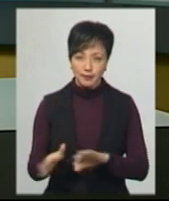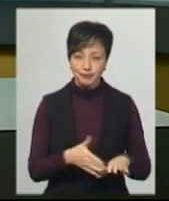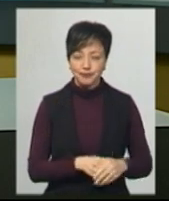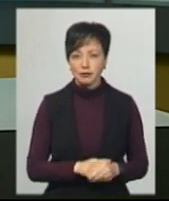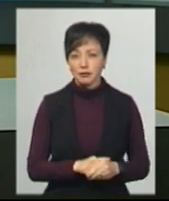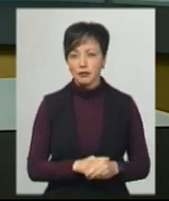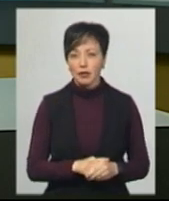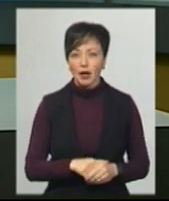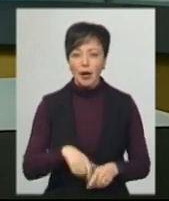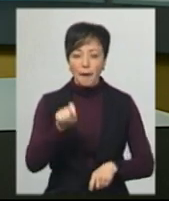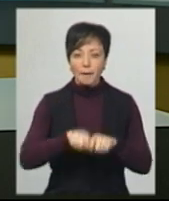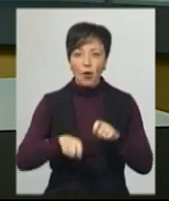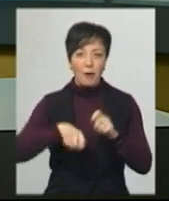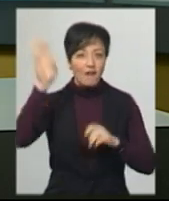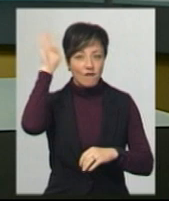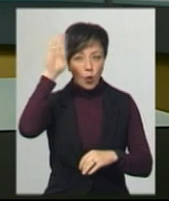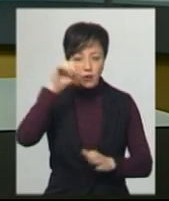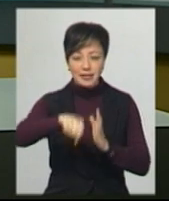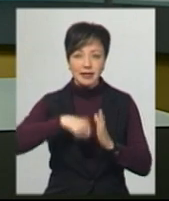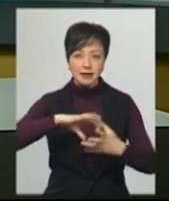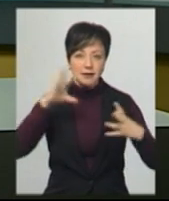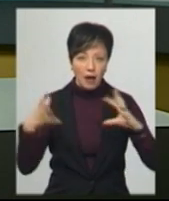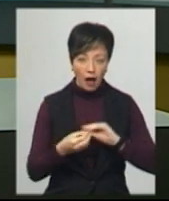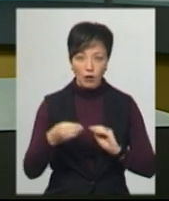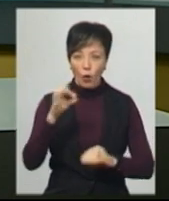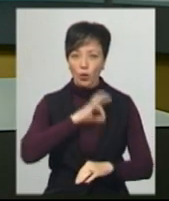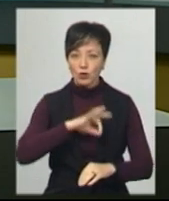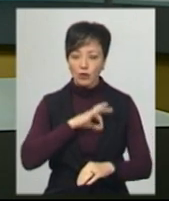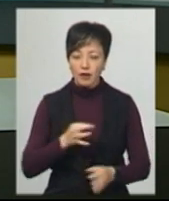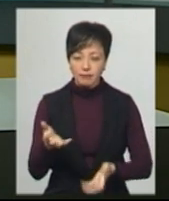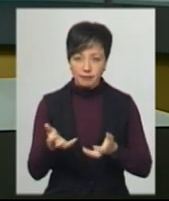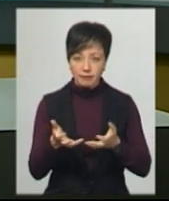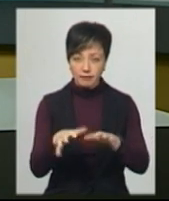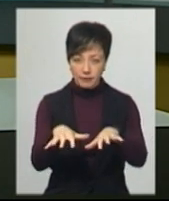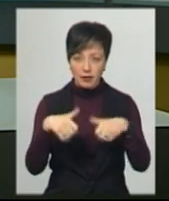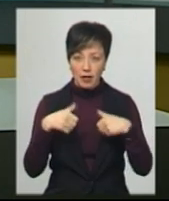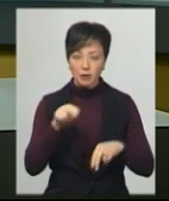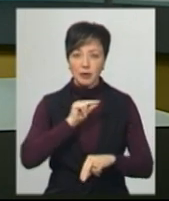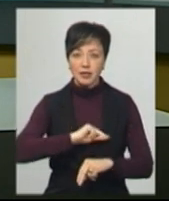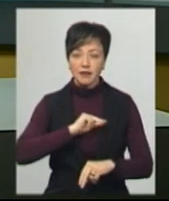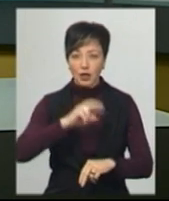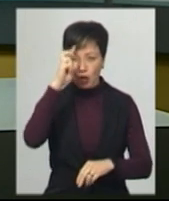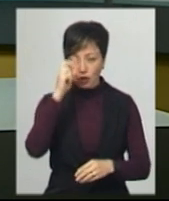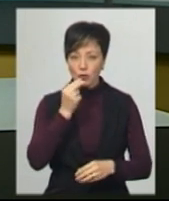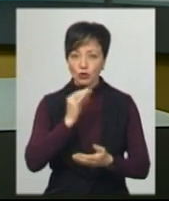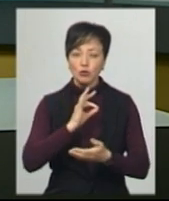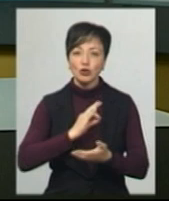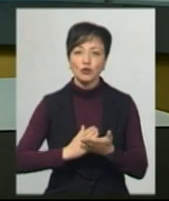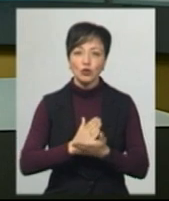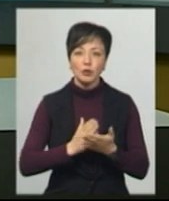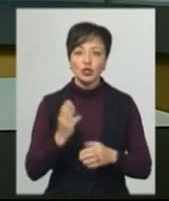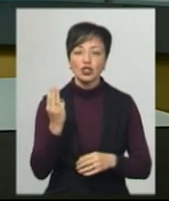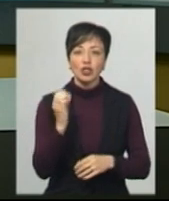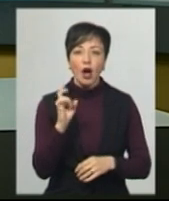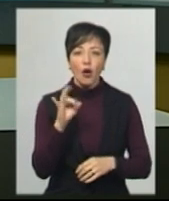Проби води з криниць загального користування сьогодні відібрали спеціалісти Держпродспоживслужби в селі Шаровечка Хмельницького